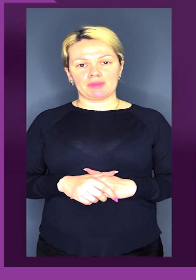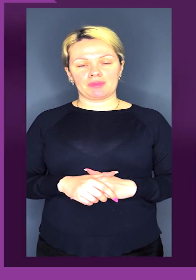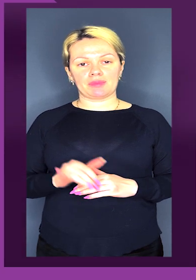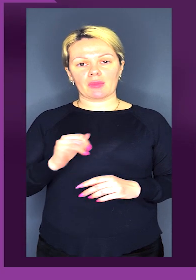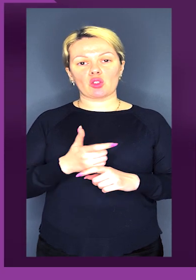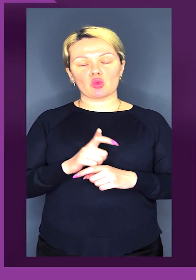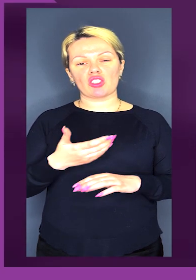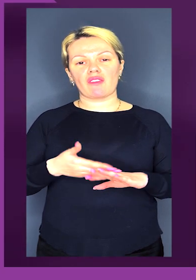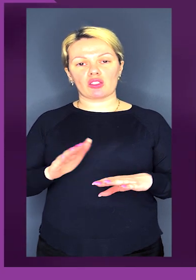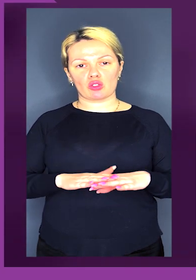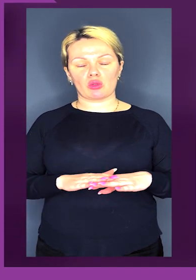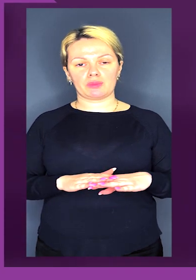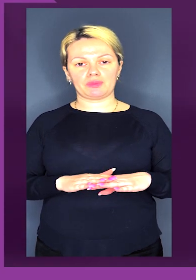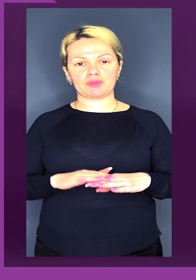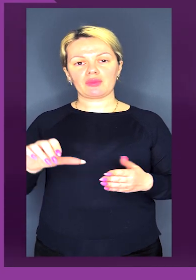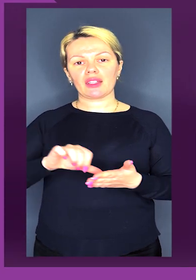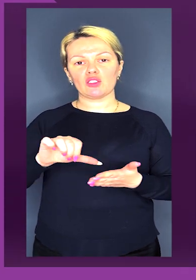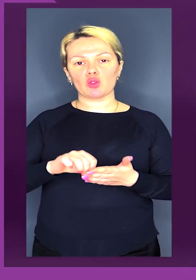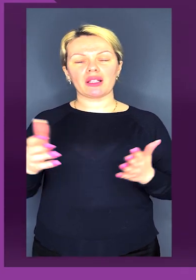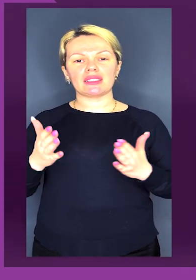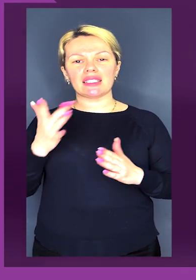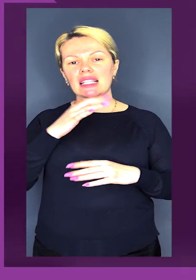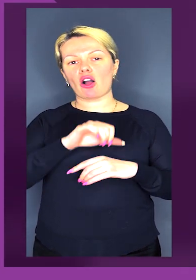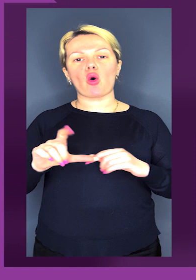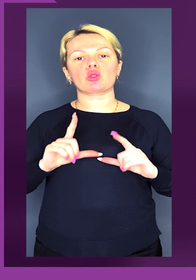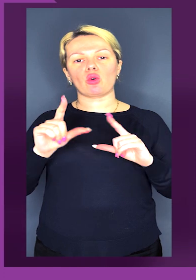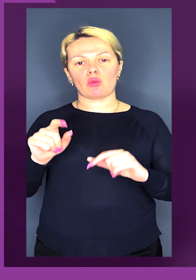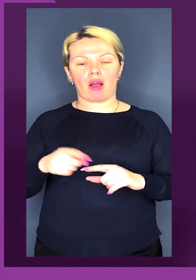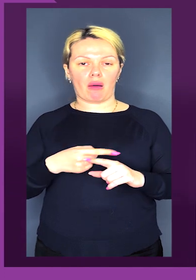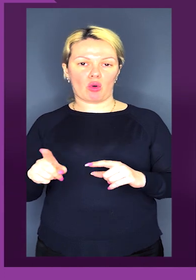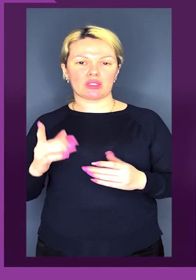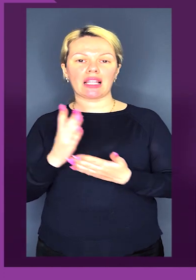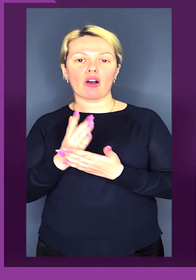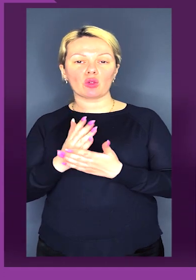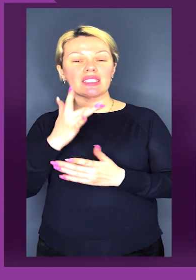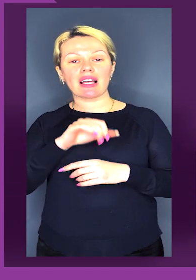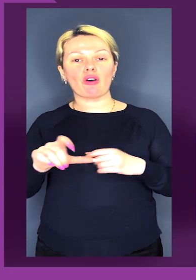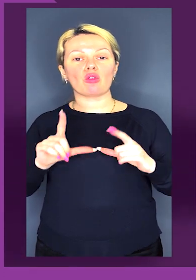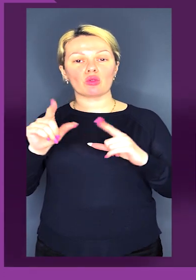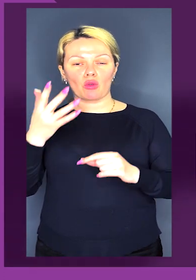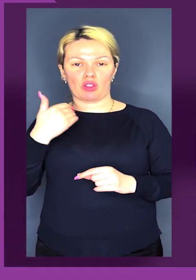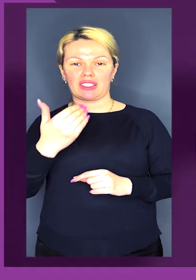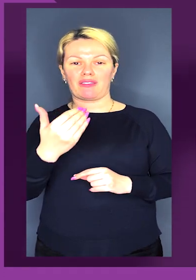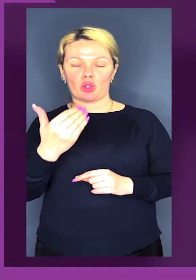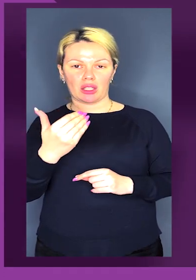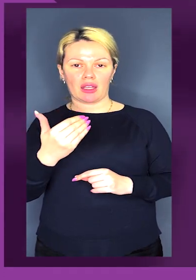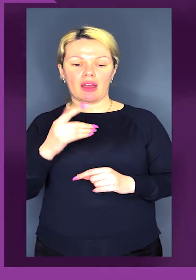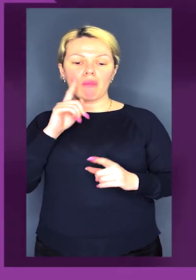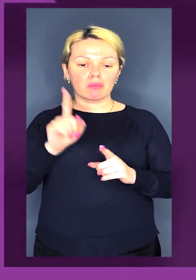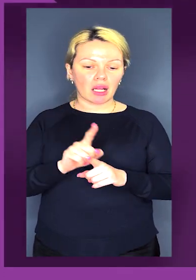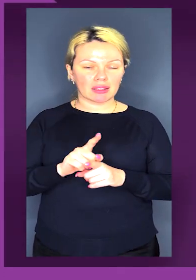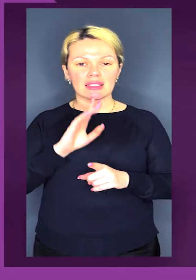І дуже важко виступати десь за кордоном, або знаєте, знаходитись за кордоном, коли твої